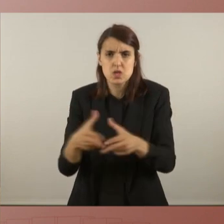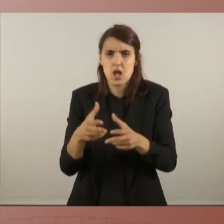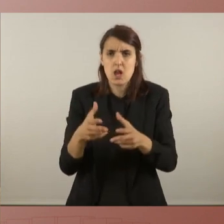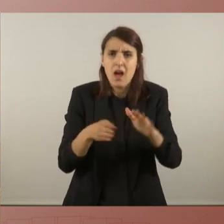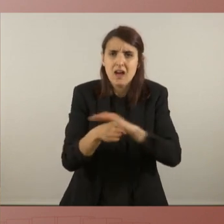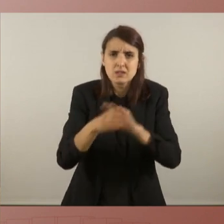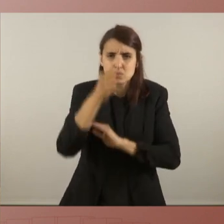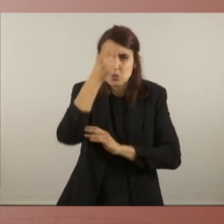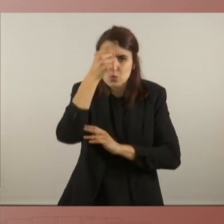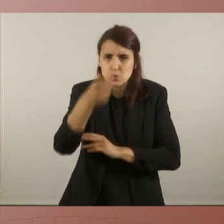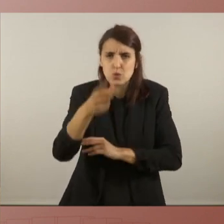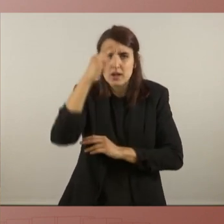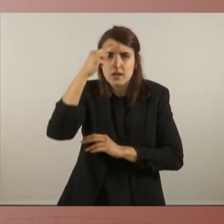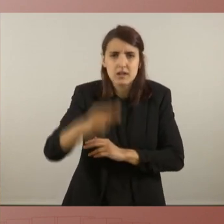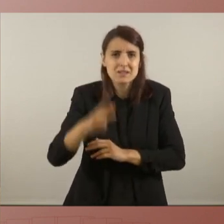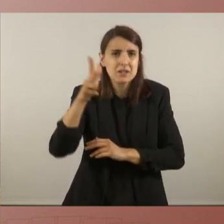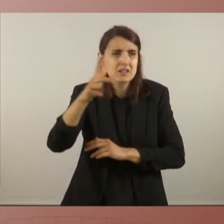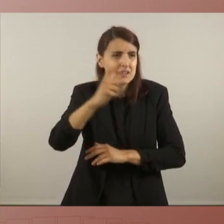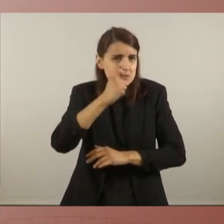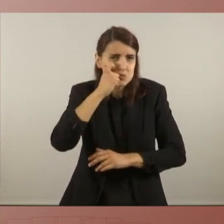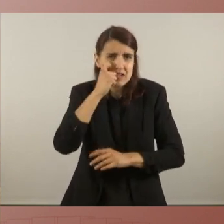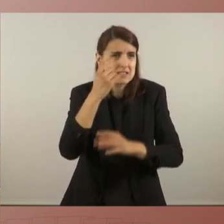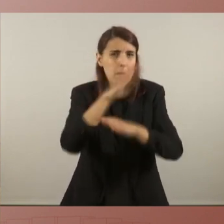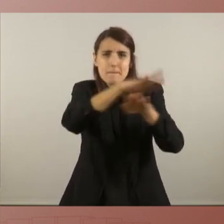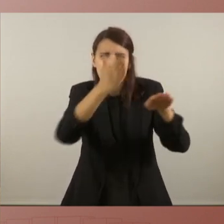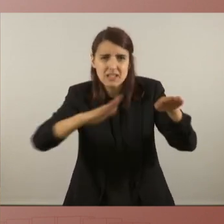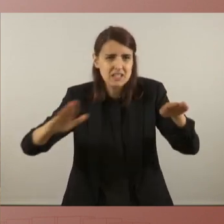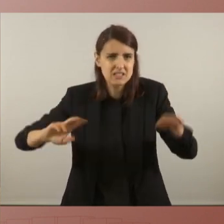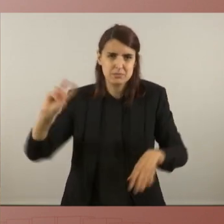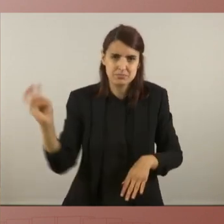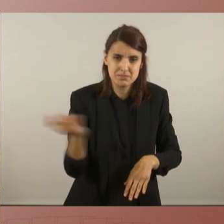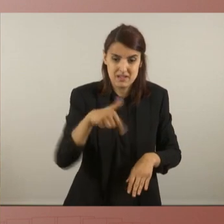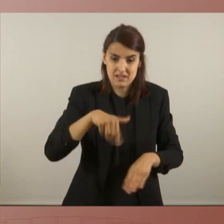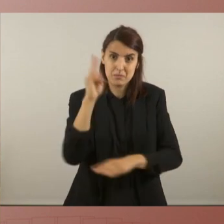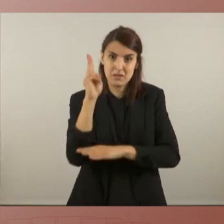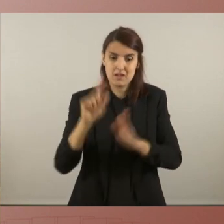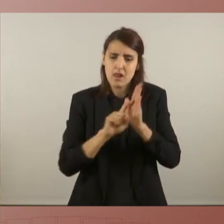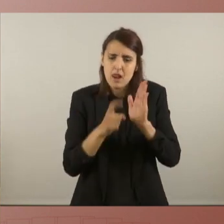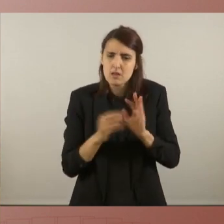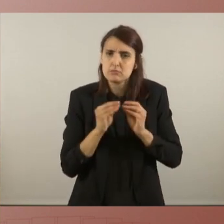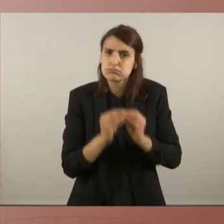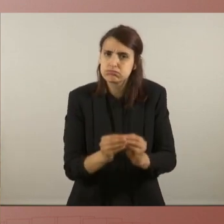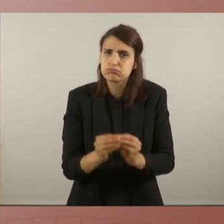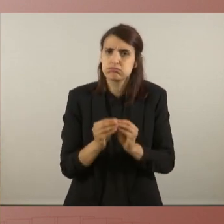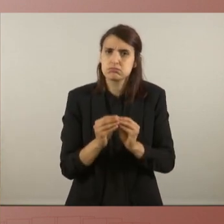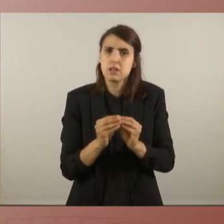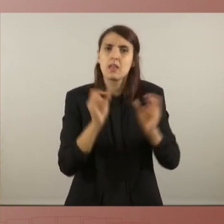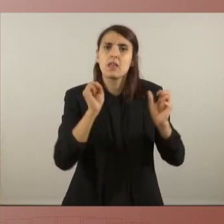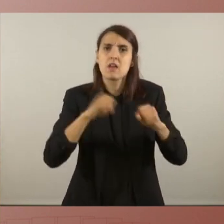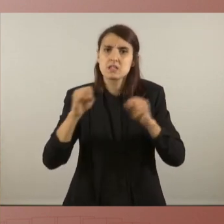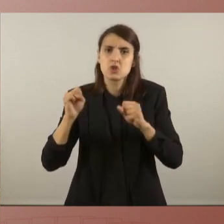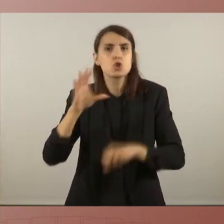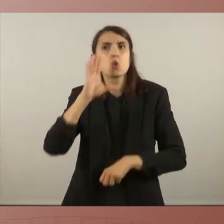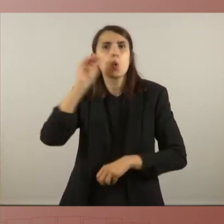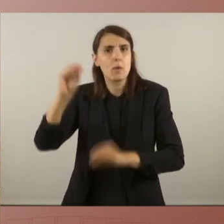la cultura, el respecte als drets humans, ho determinarà tot perquè aquí legislarem, aquí es prendran decisions que s'executaran des del govern.